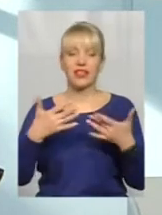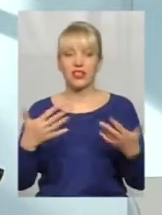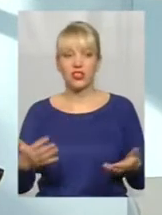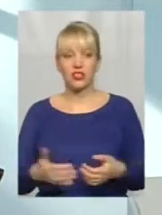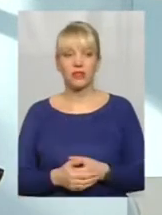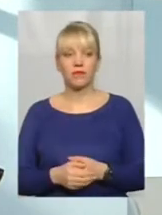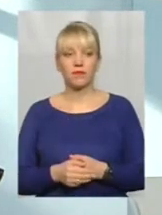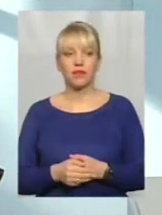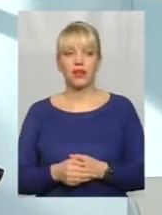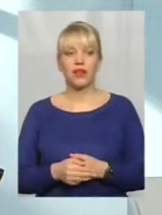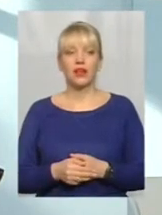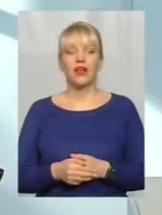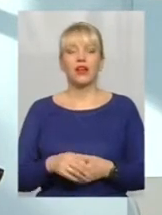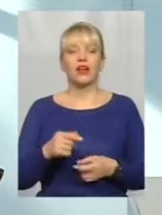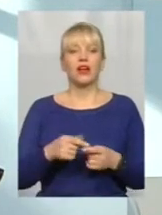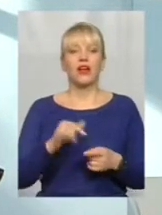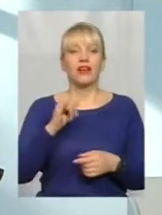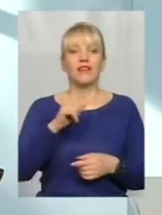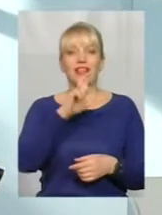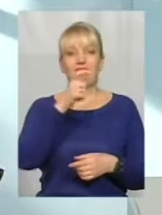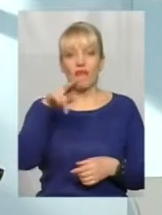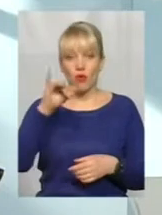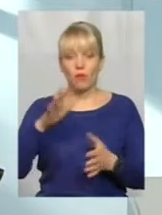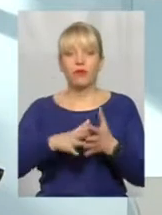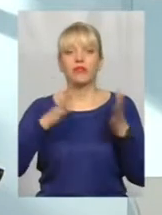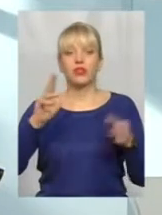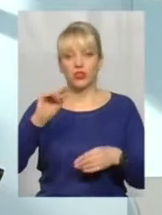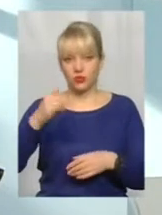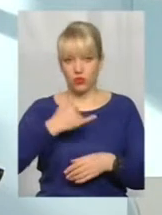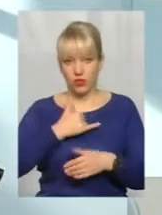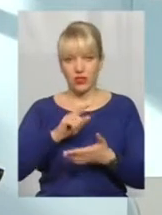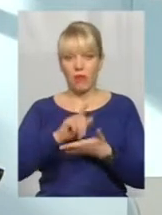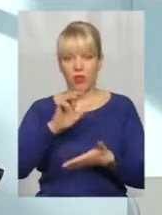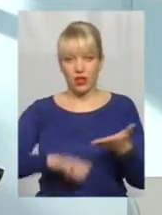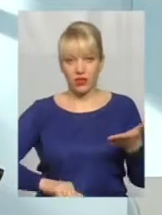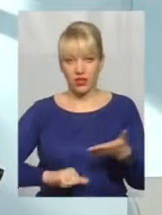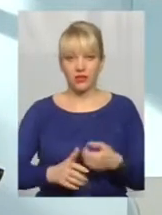що ці вони більші, чим в нас. І в Європі загалом більші податки, чим в Україні.